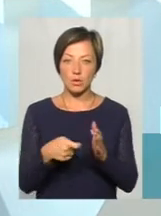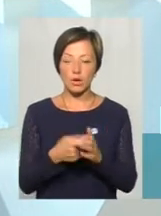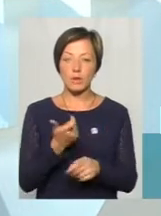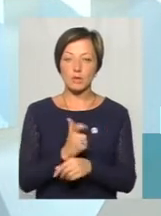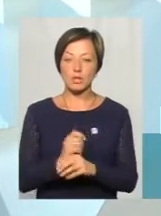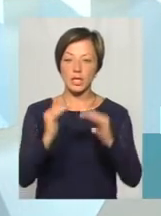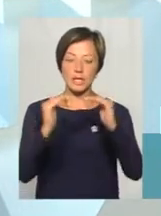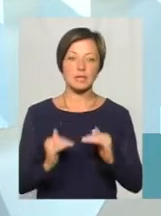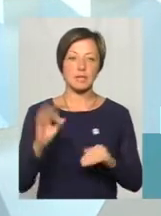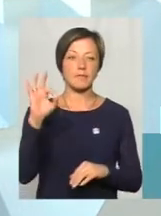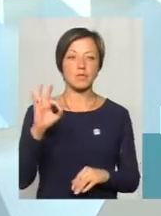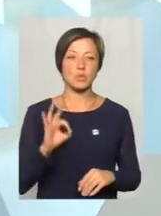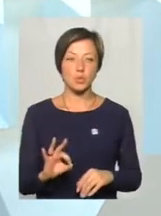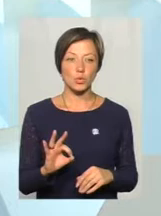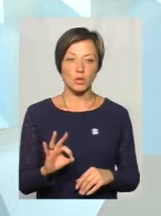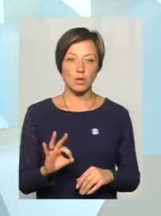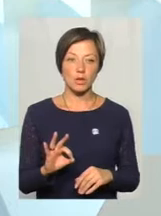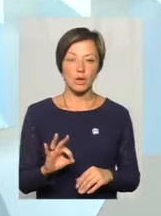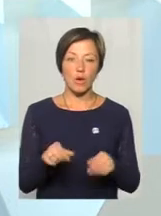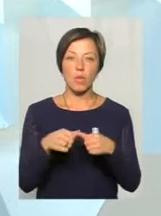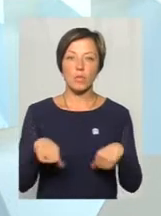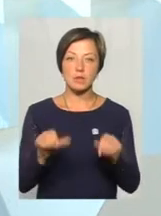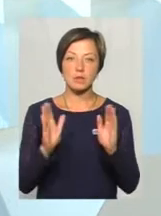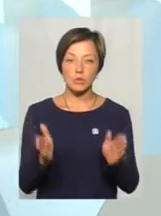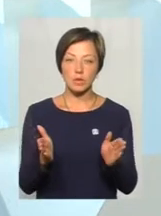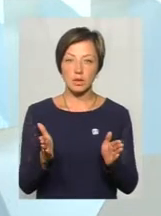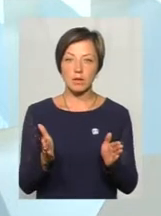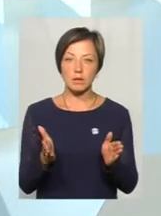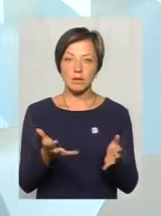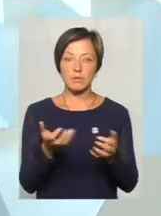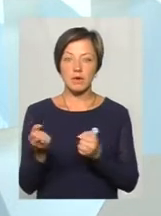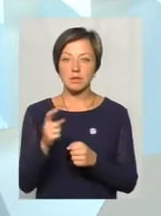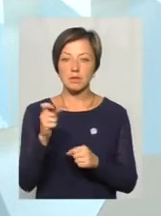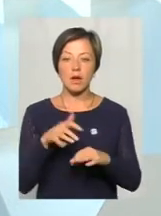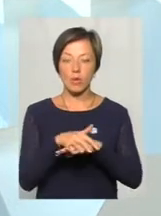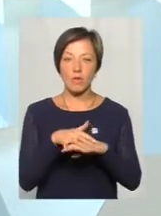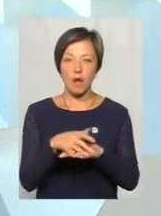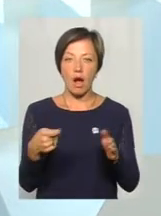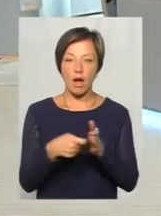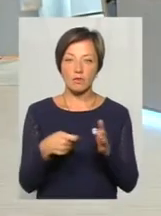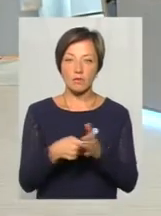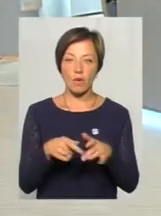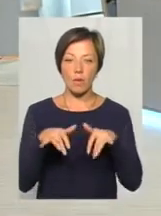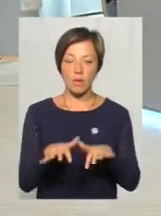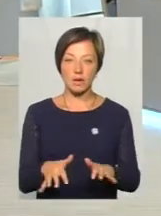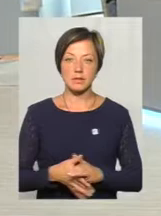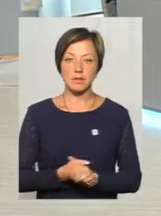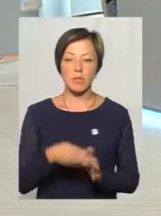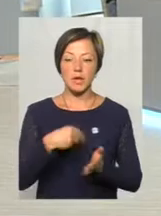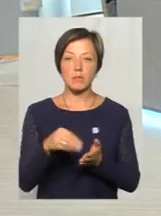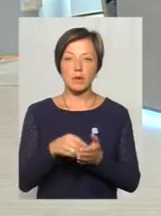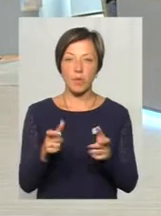низький відсоток комісії буде брати за розрахунково-касовою операцією по придбанню квитків.